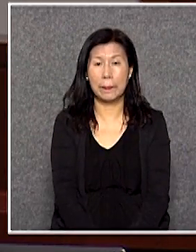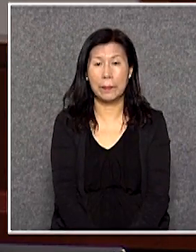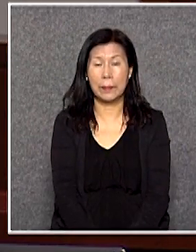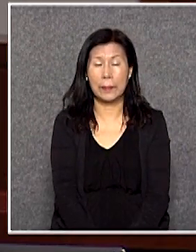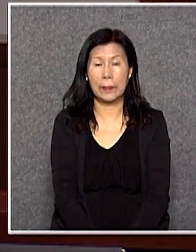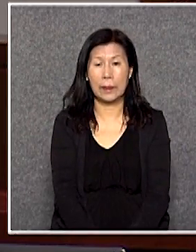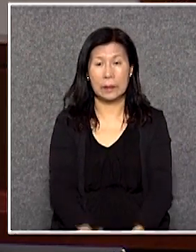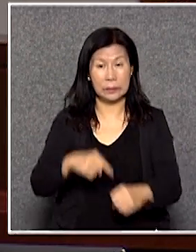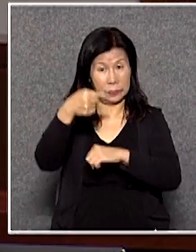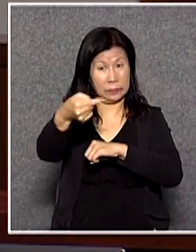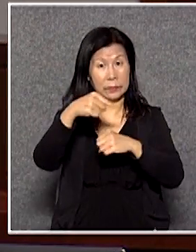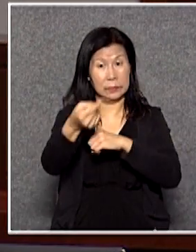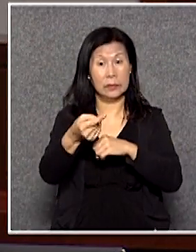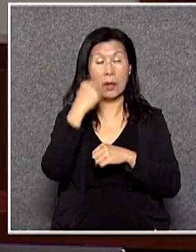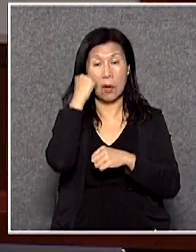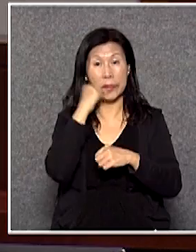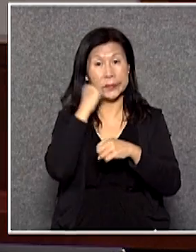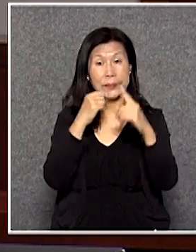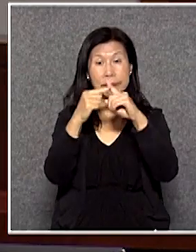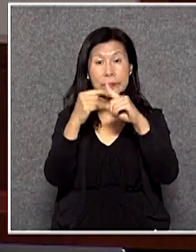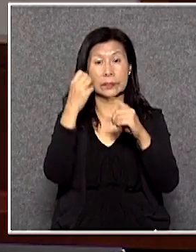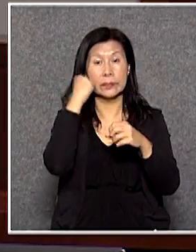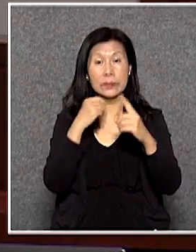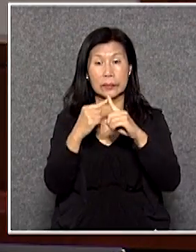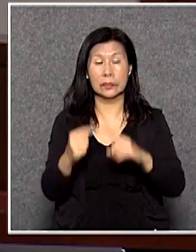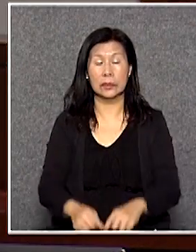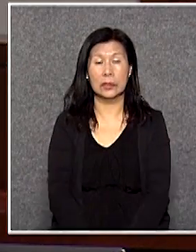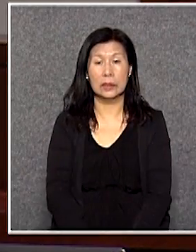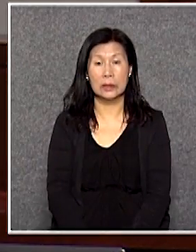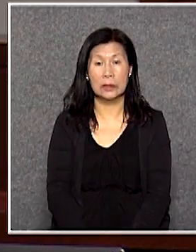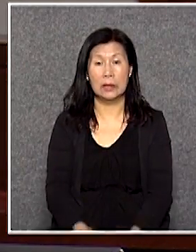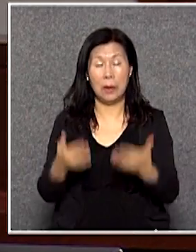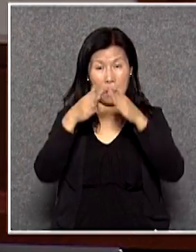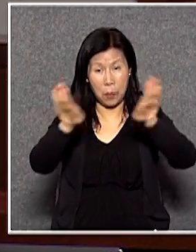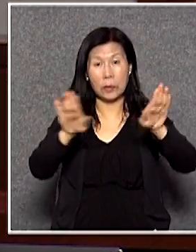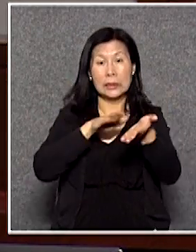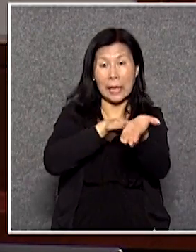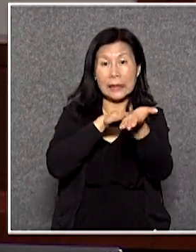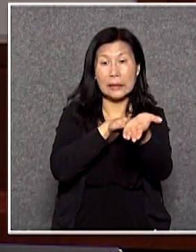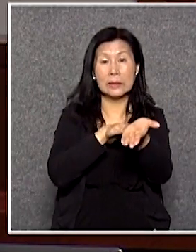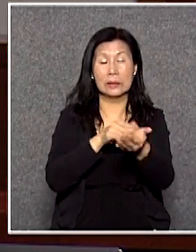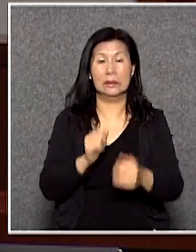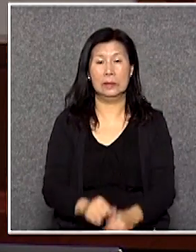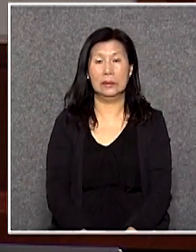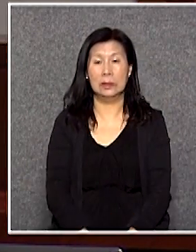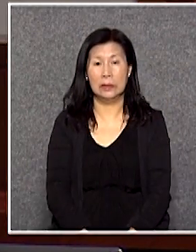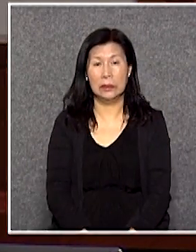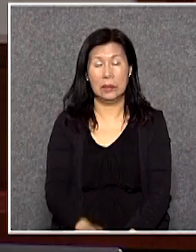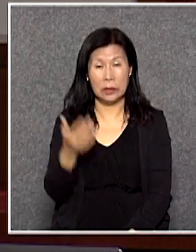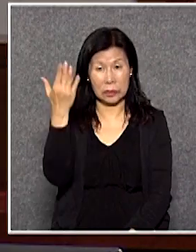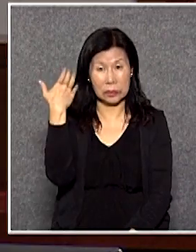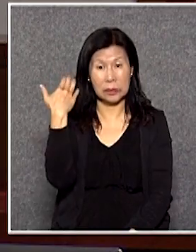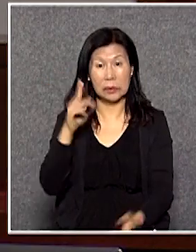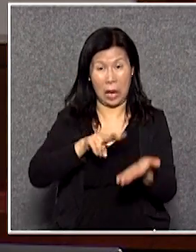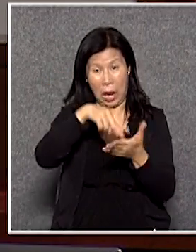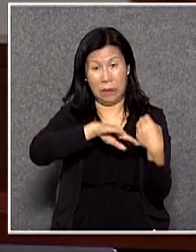另外就是這個長者那個門診服務這個呢其實過去我們在立